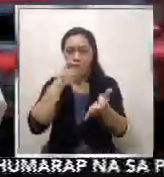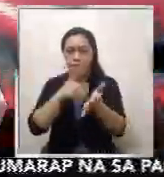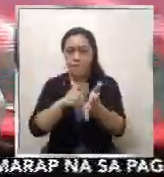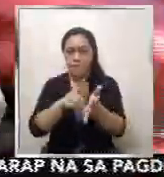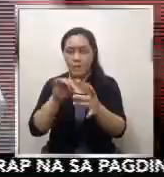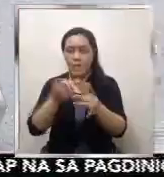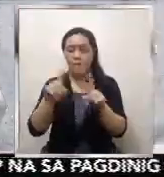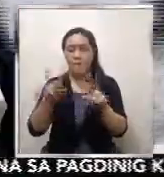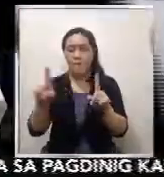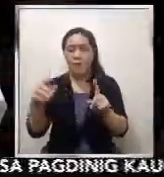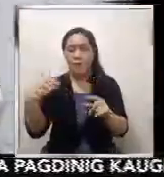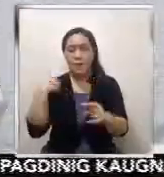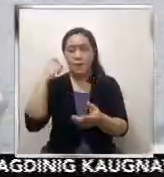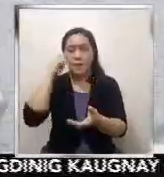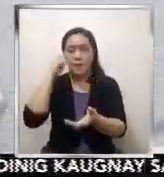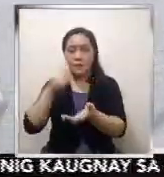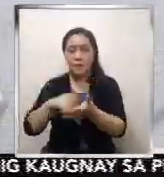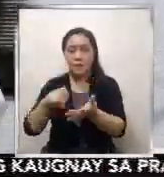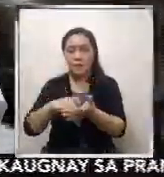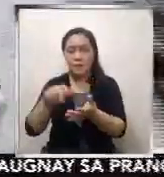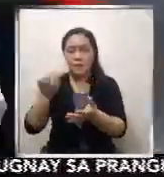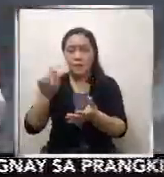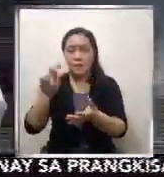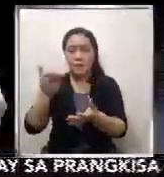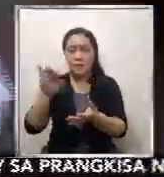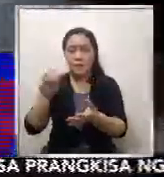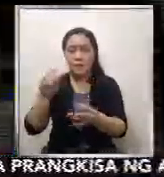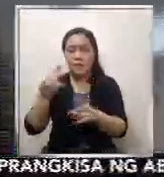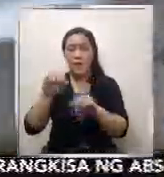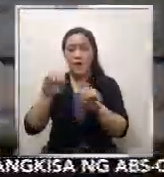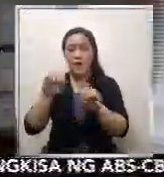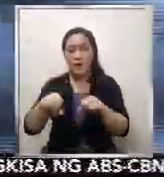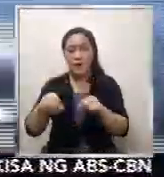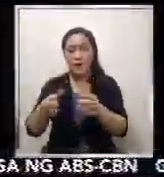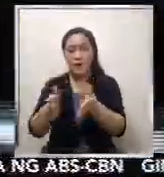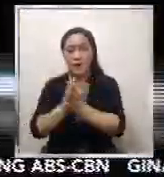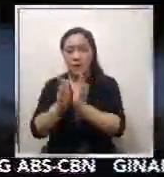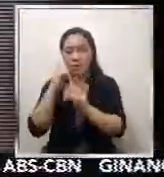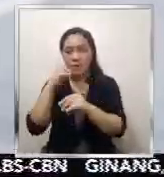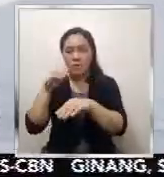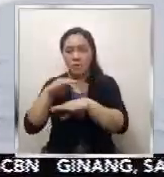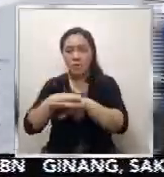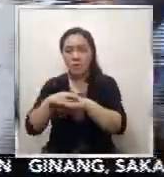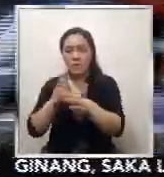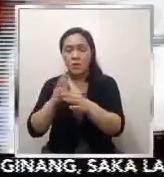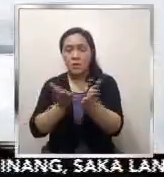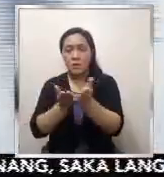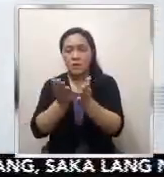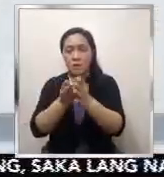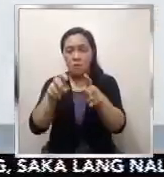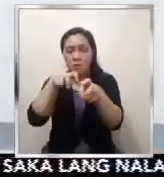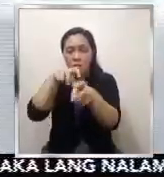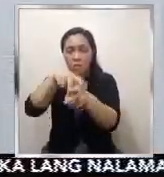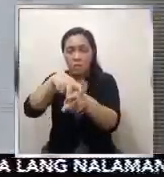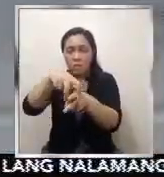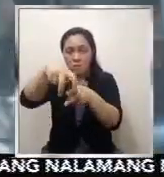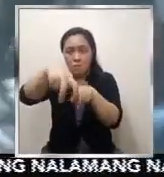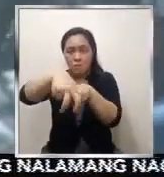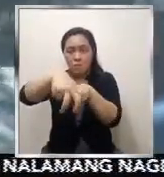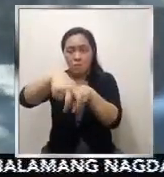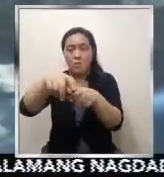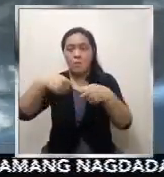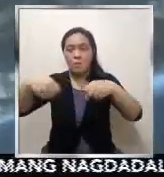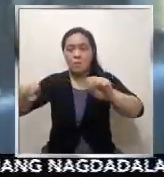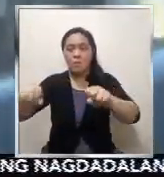daw ang hawaan dito. Pwede daw kung kakabitan ng sidecar. Habang mayroon pa pong virus, hindi po tayo pwede magsugal dyan.